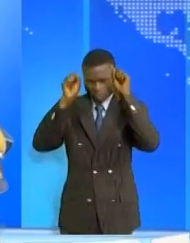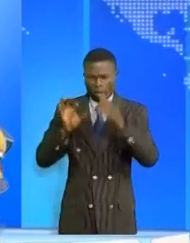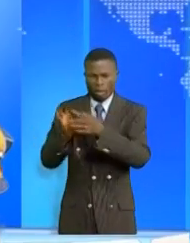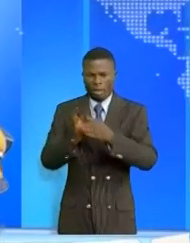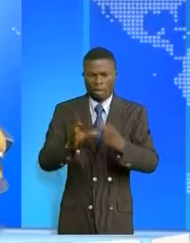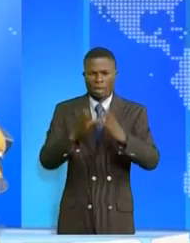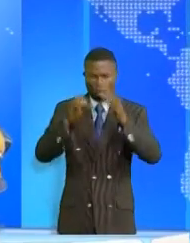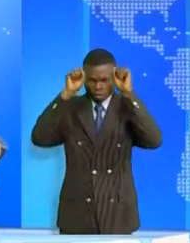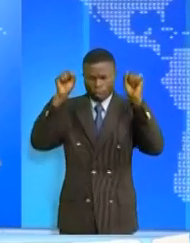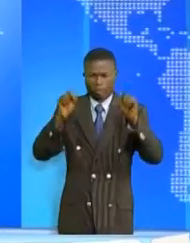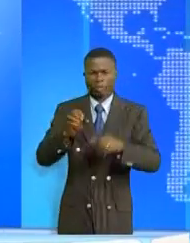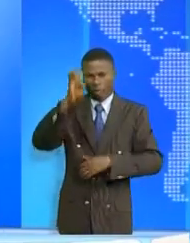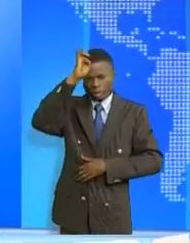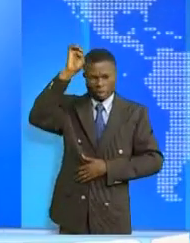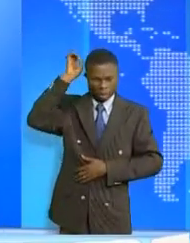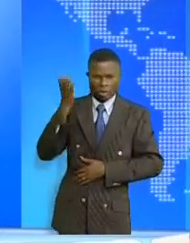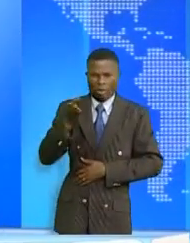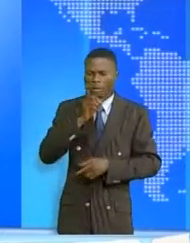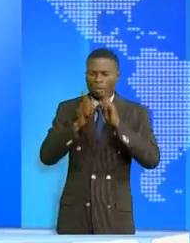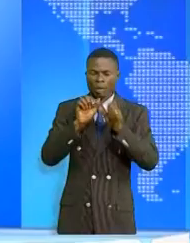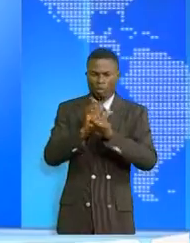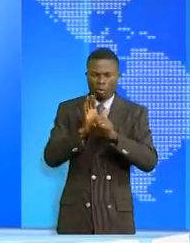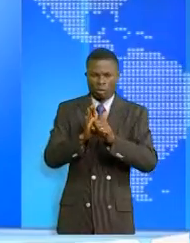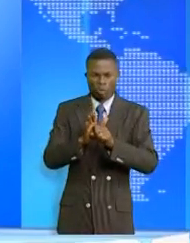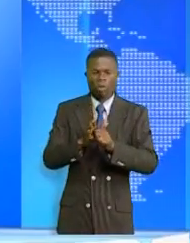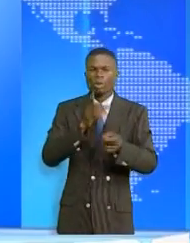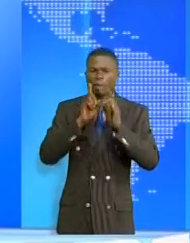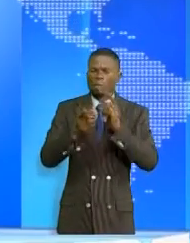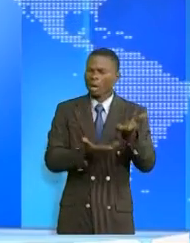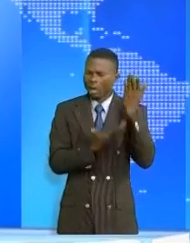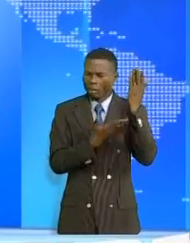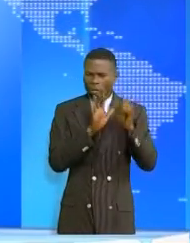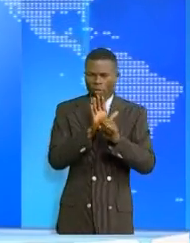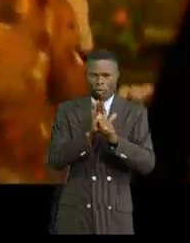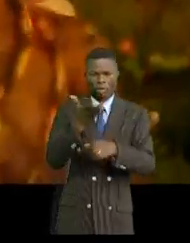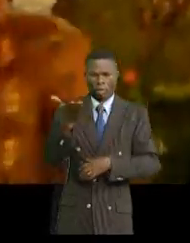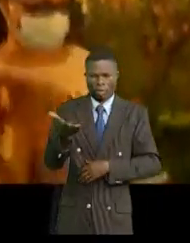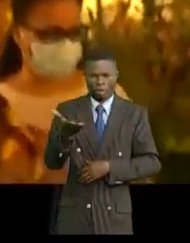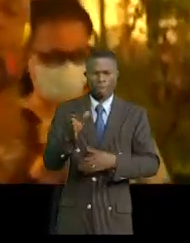avec la présidente de l'Éthiopie, Sahel. Des échanges jugés positifs.